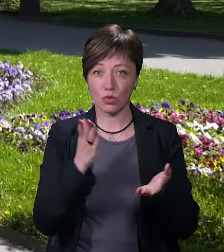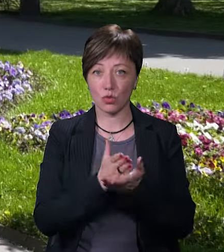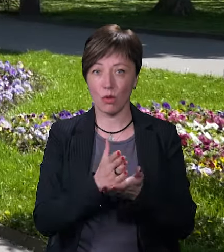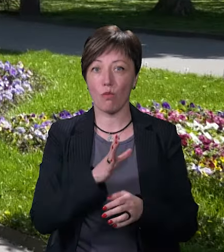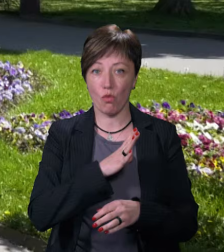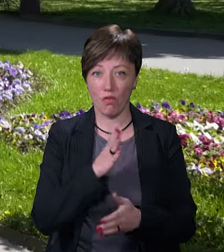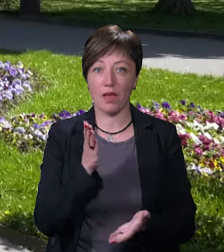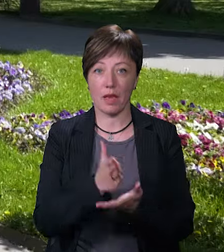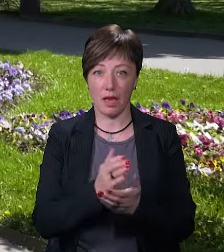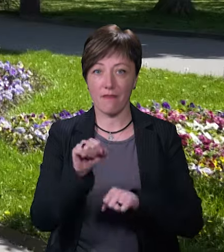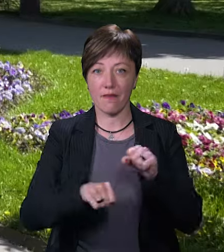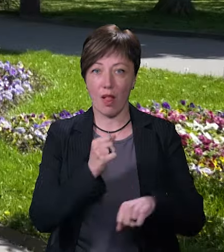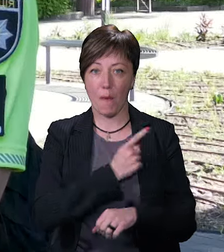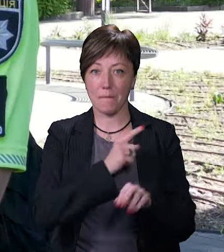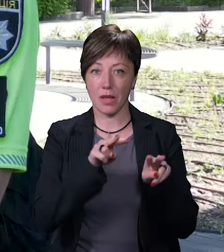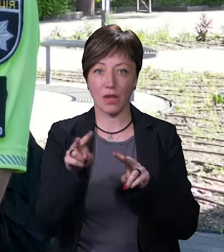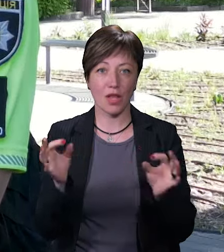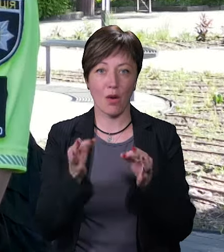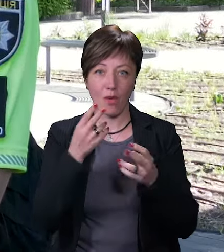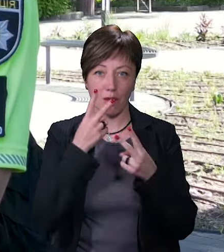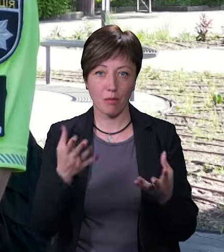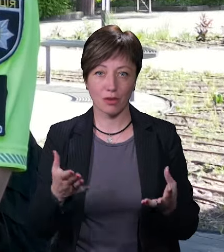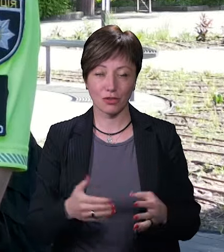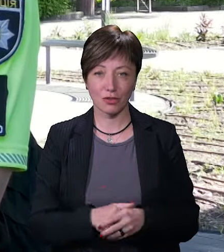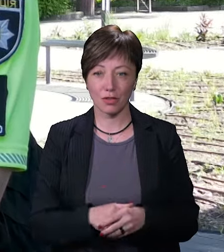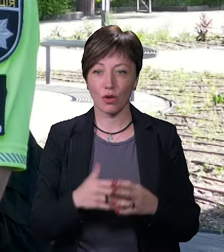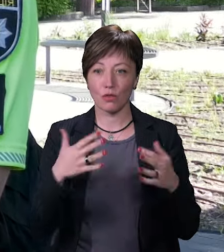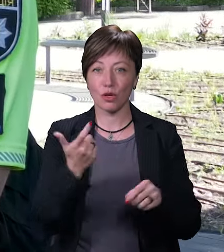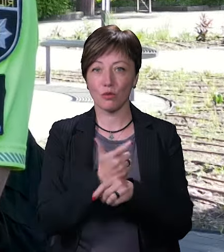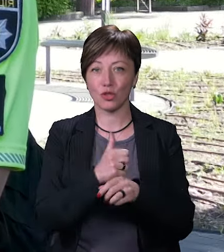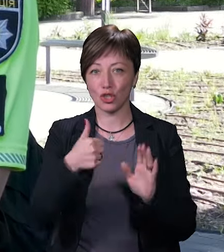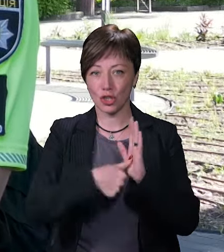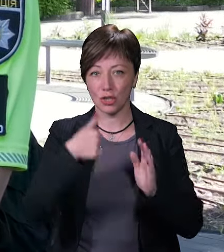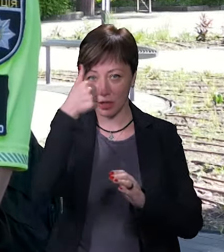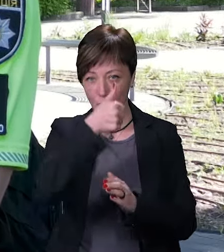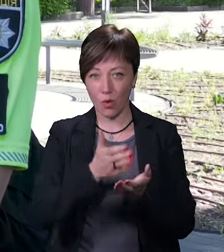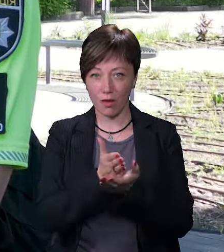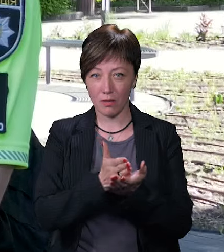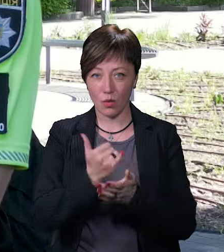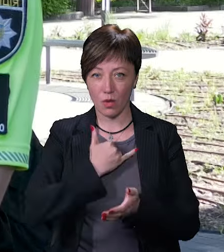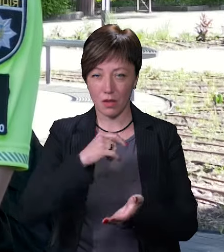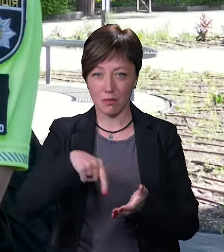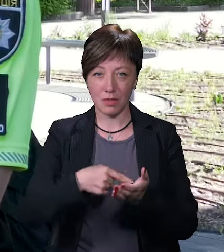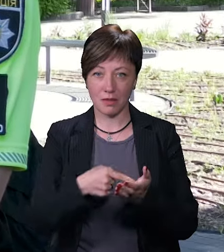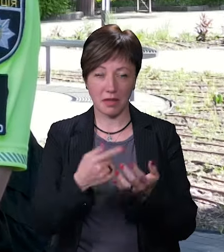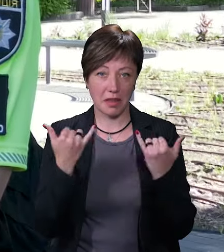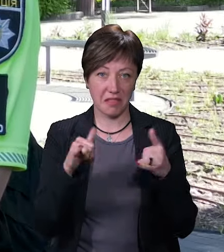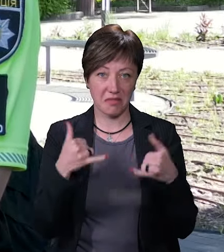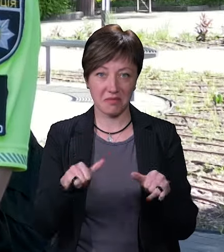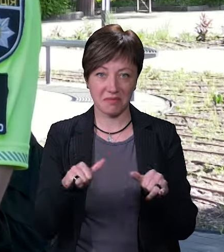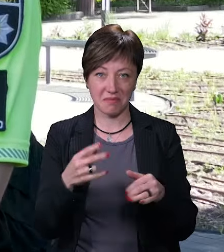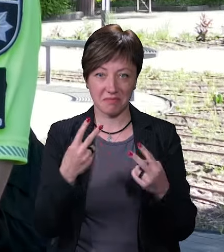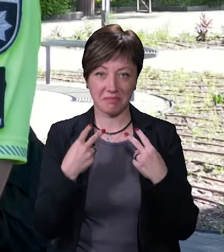був і є велопатруль. Вони ніколи його не бачать. Тобто велопатруль вже більше шести років є у нас в місті Хмельницькому. А вони не дивуються, вони